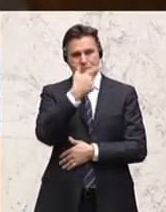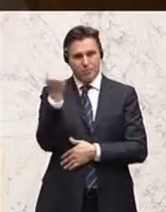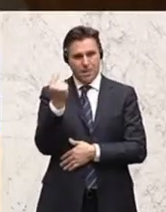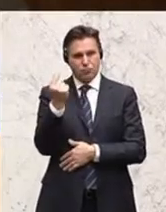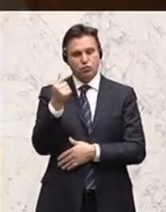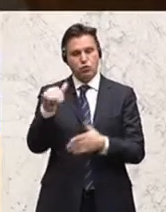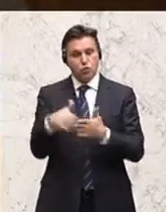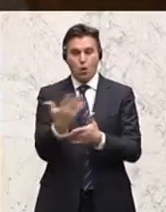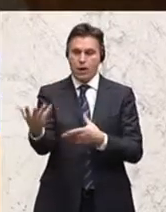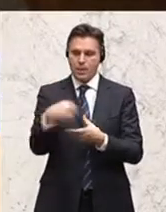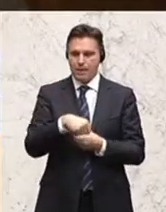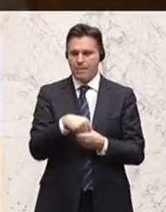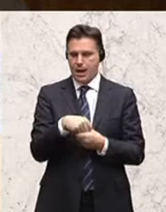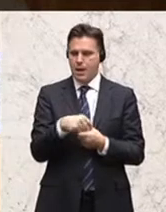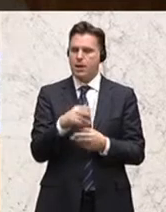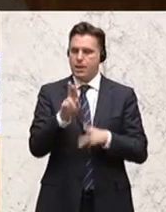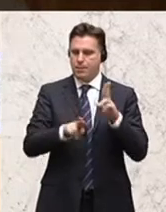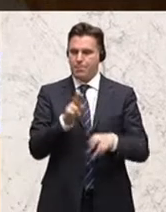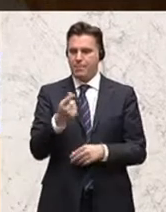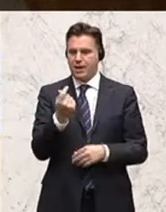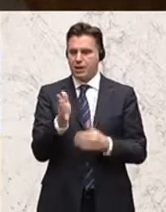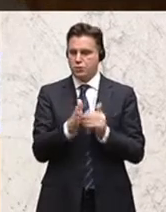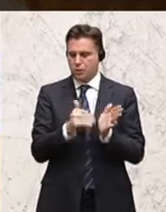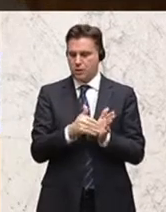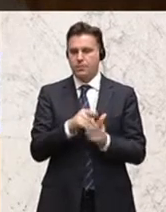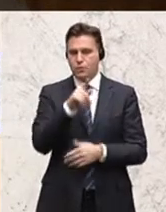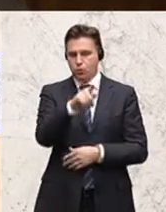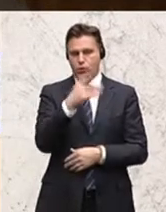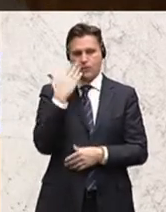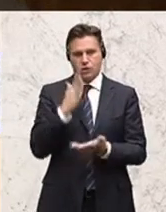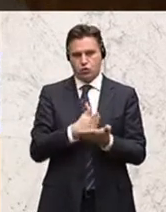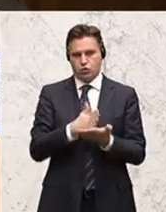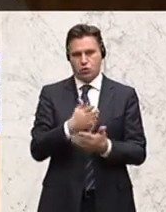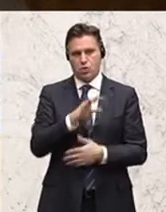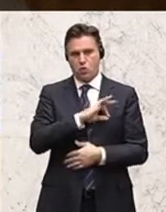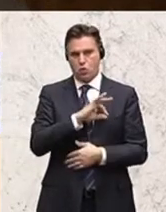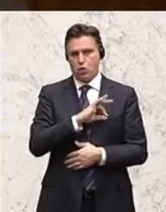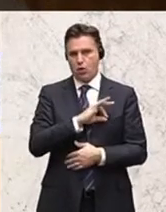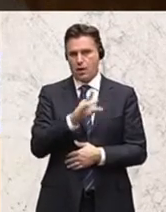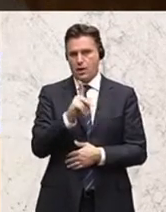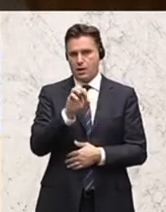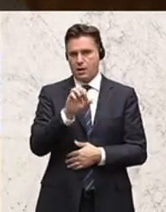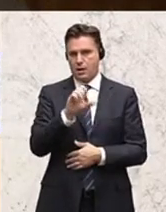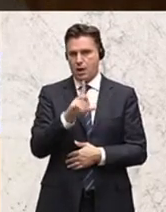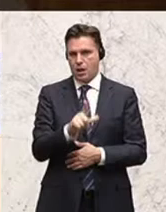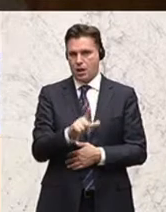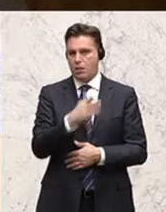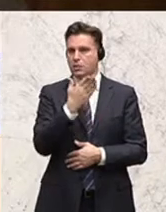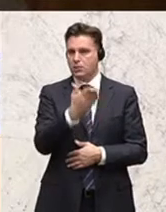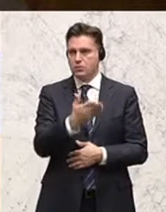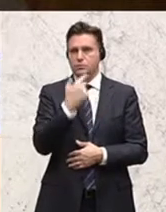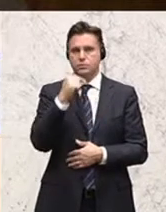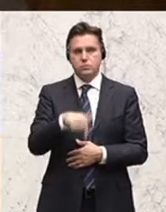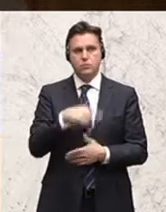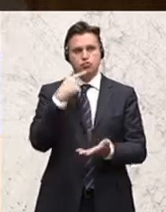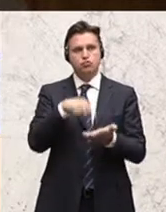zutritt in unser Pflegegeldsystem hineinkommen. Und das wissen Sie auch, Herr Kollege Kickl, wir haben jetzt im Moment in Österreich, genau mit